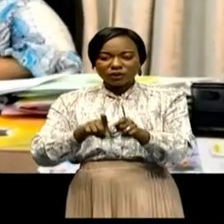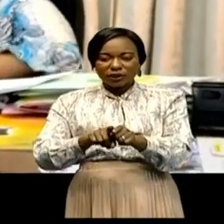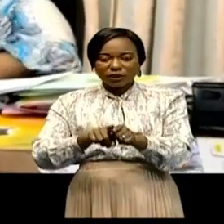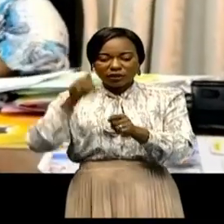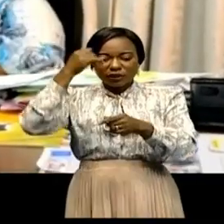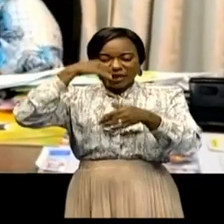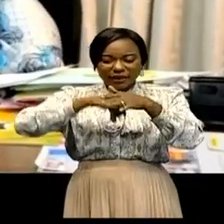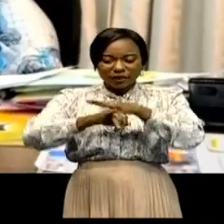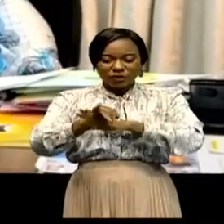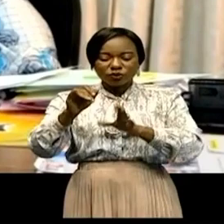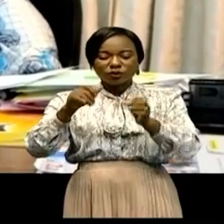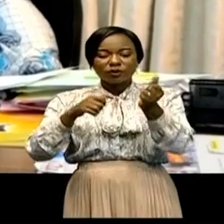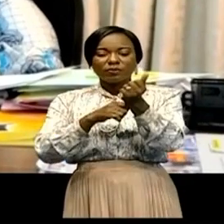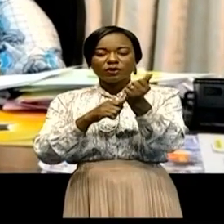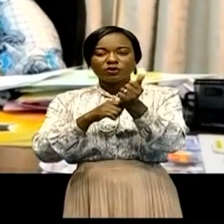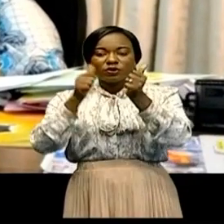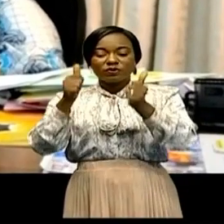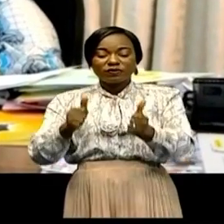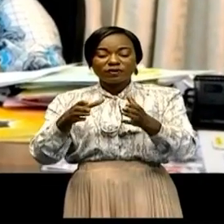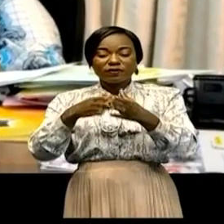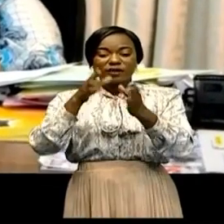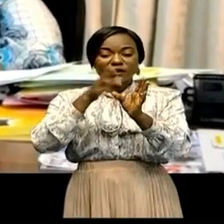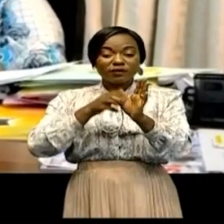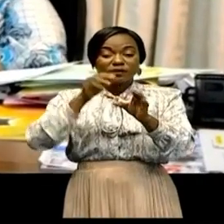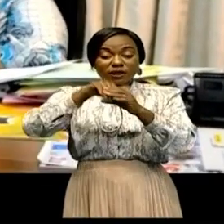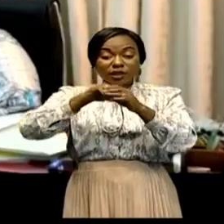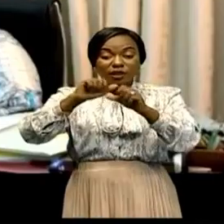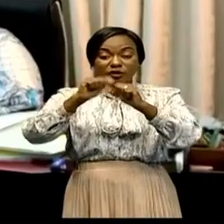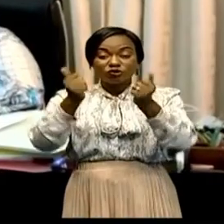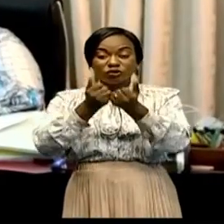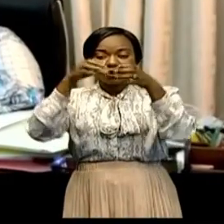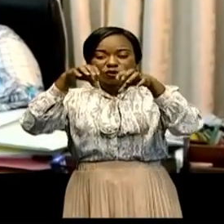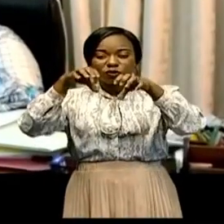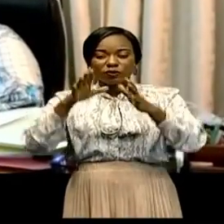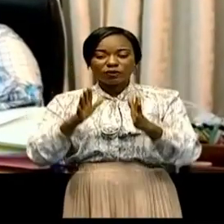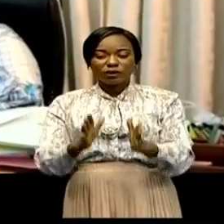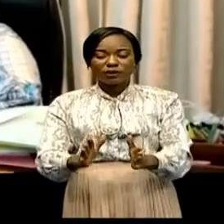'inclusion de personnes vivant avec handicap dans la société congolaise.